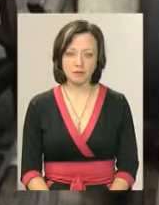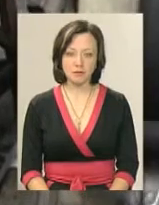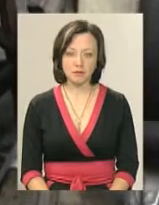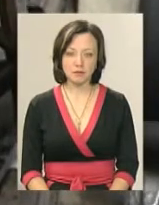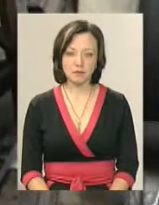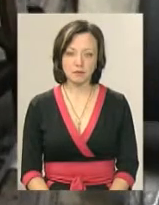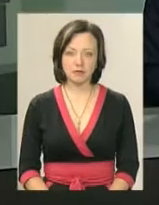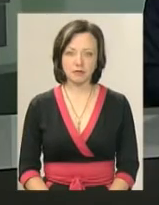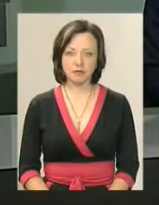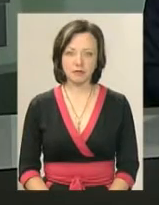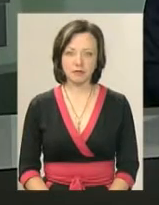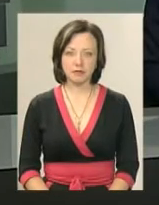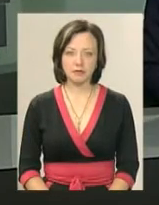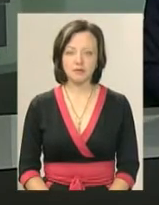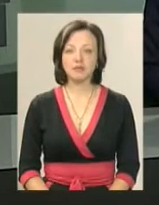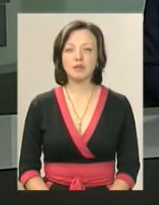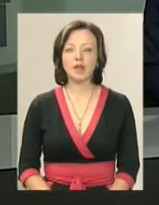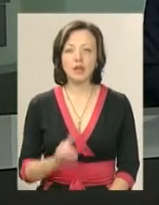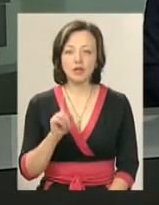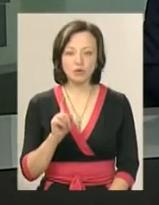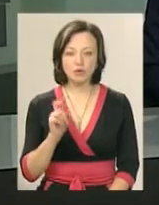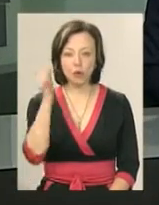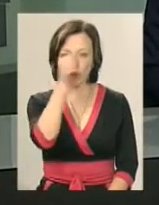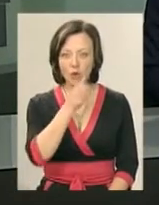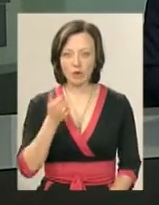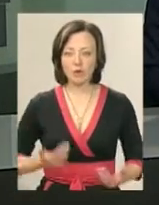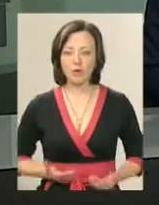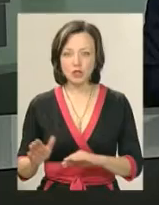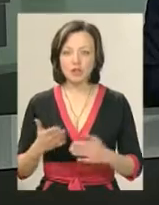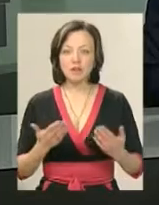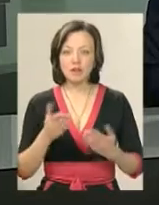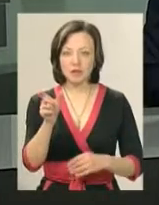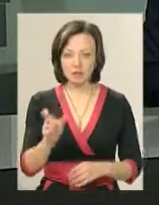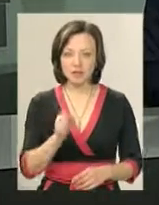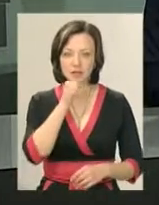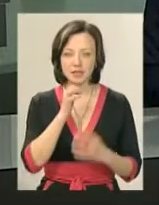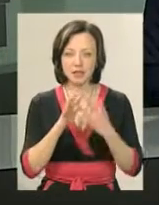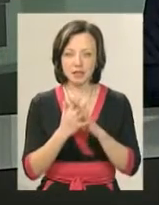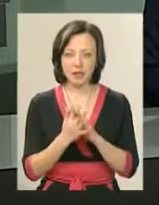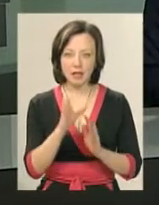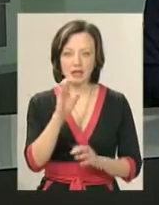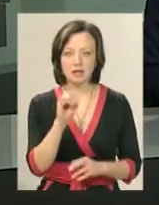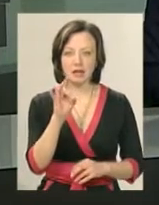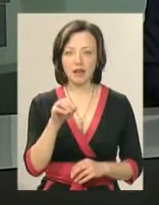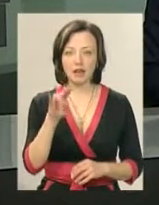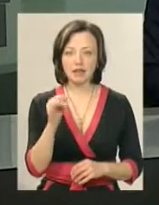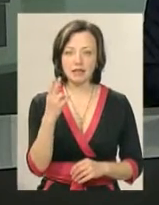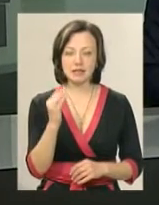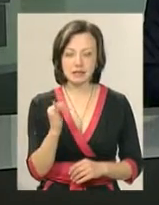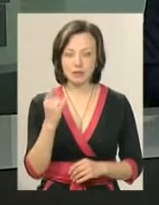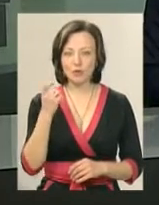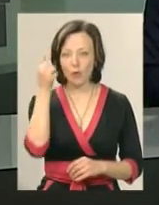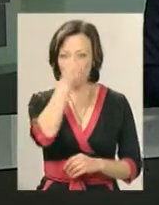Поділя. Центр. Сто років розміняв житель села Серединці Михайло Ліщук. Народився Михайло Семенович 31